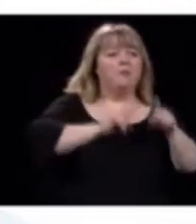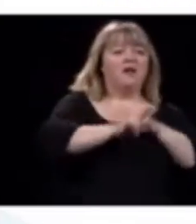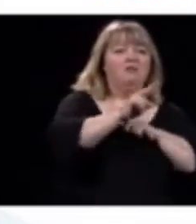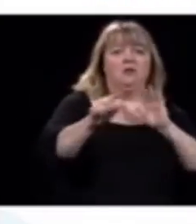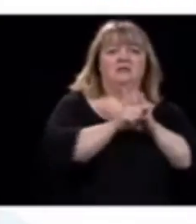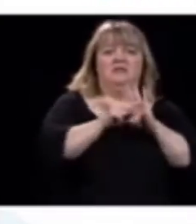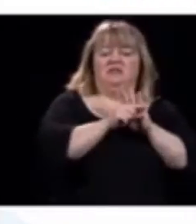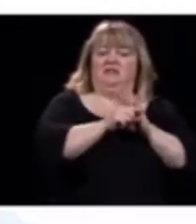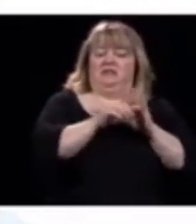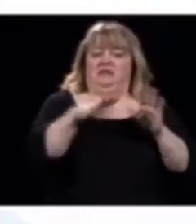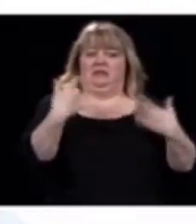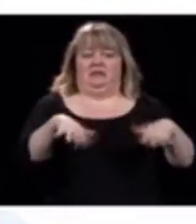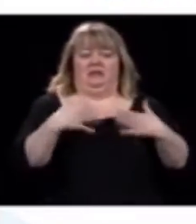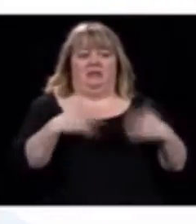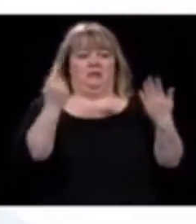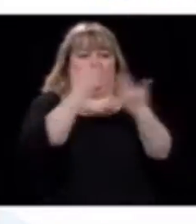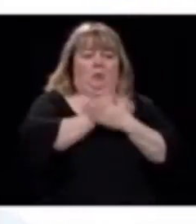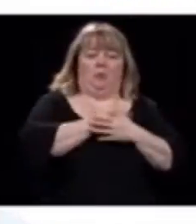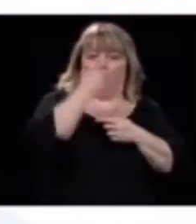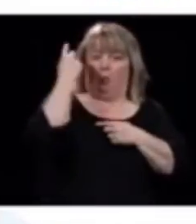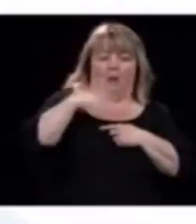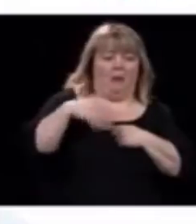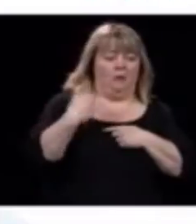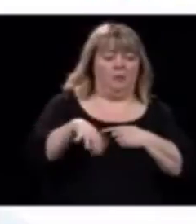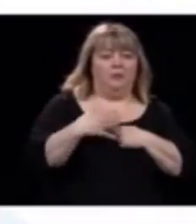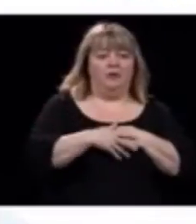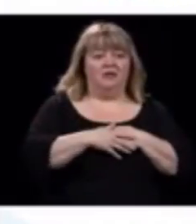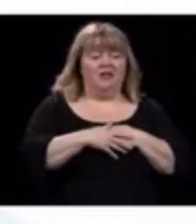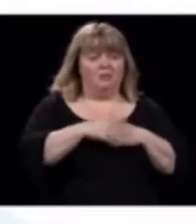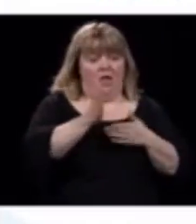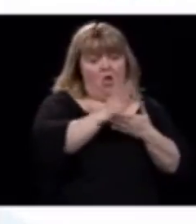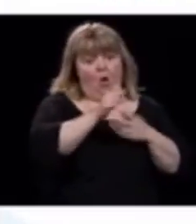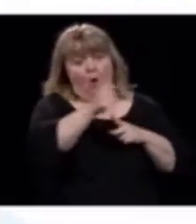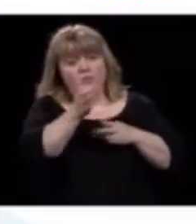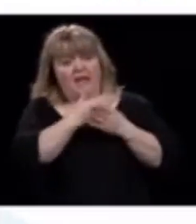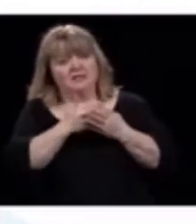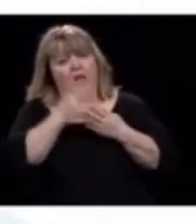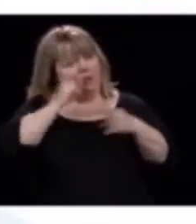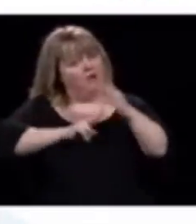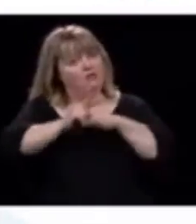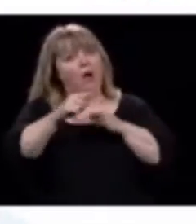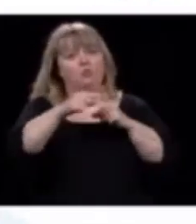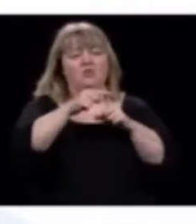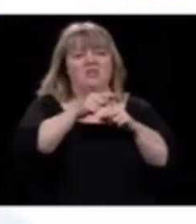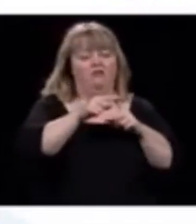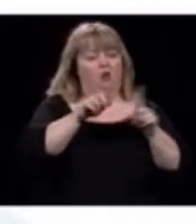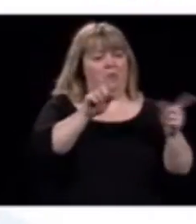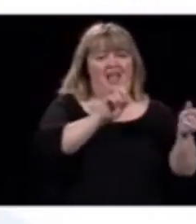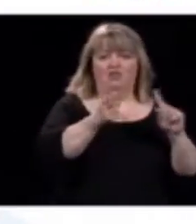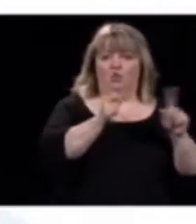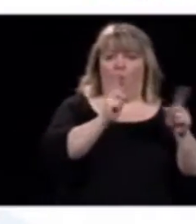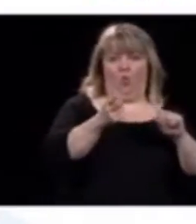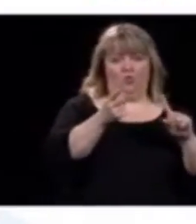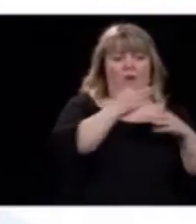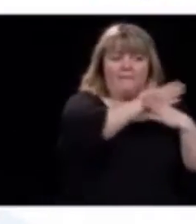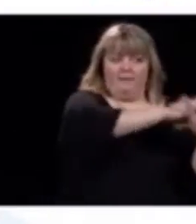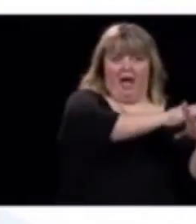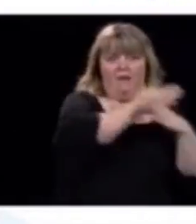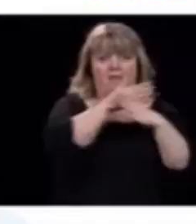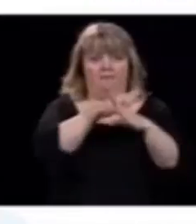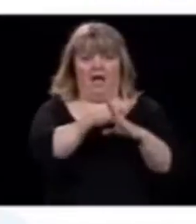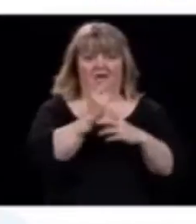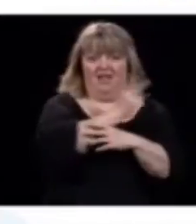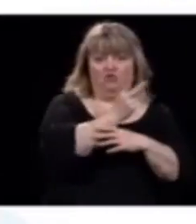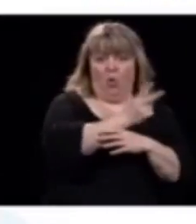et des scénarios plus optimistes, comme nous. Là, ils ont donné un scénario. Moi, je